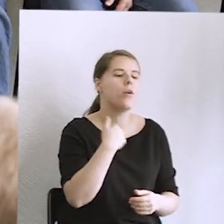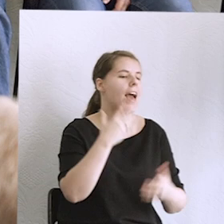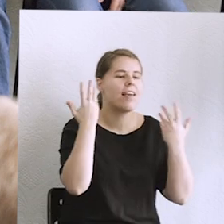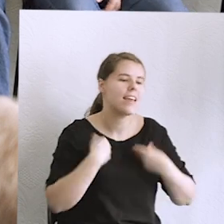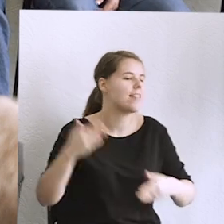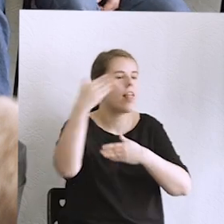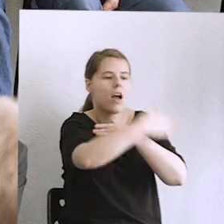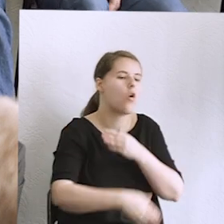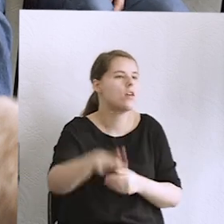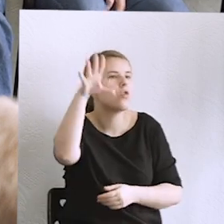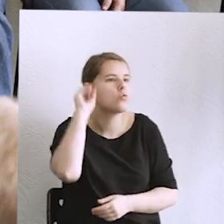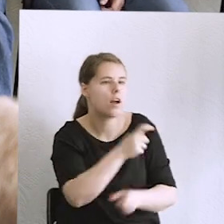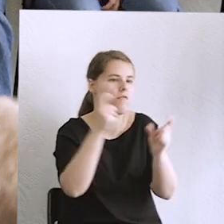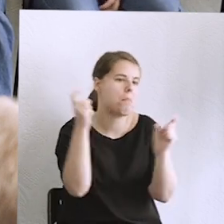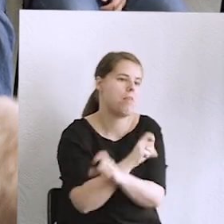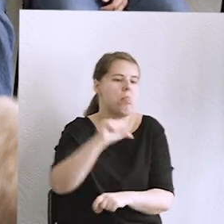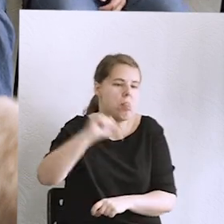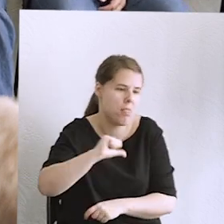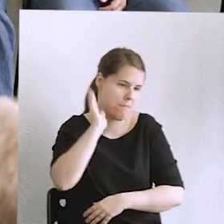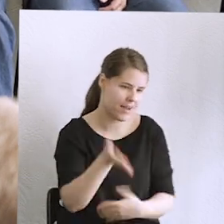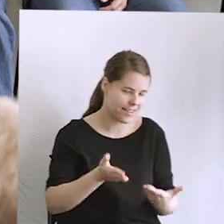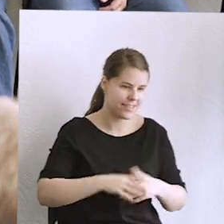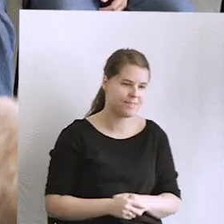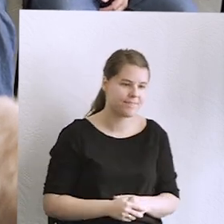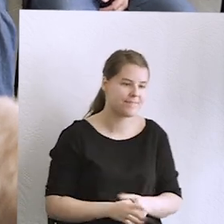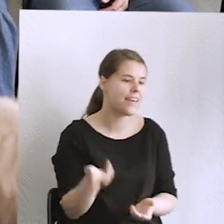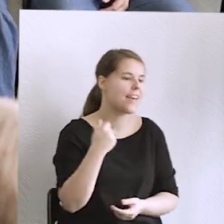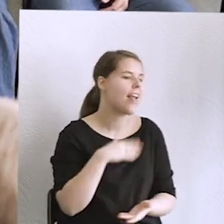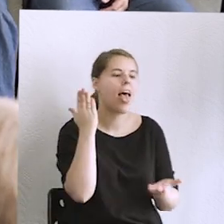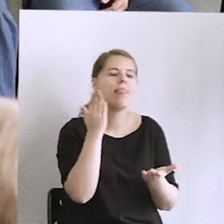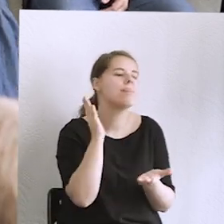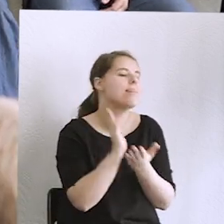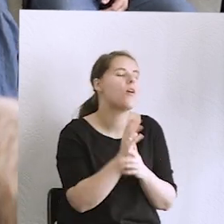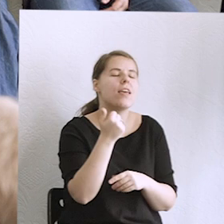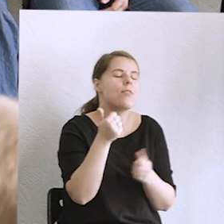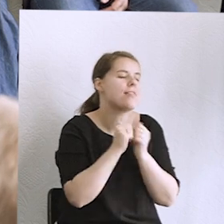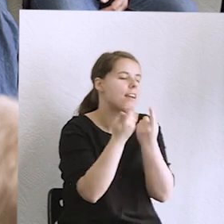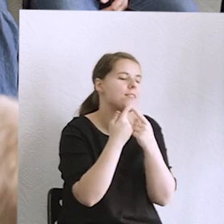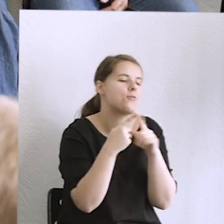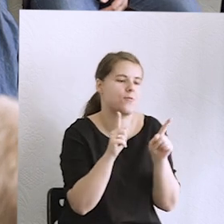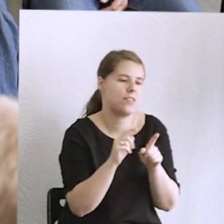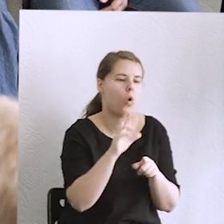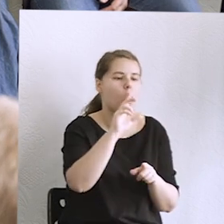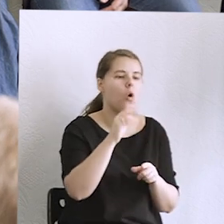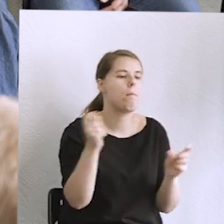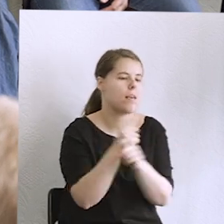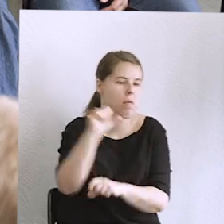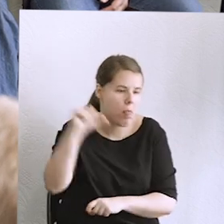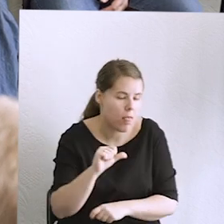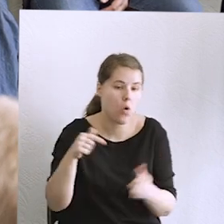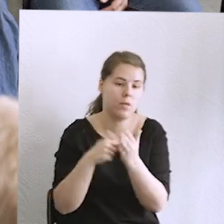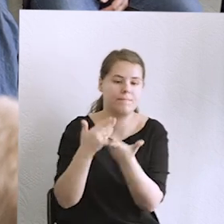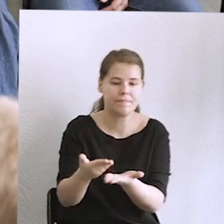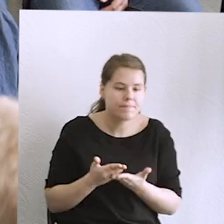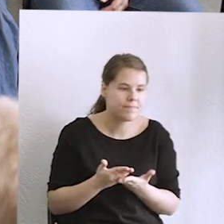więc cieszę się, nie będzie to twój ostatni głos. Tylko z jednym zdaniem o dystopii. W tej dystopii jest wielka nadzieja i ja